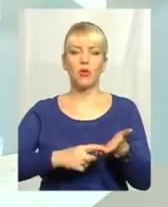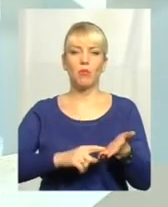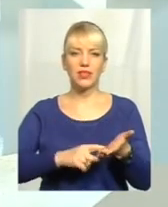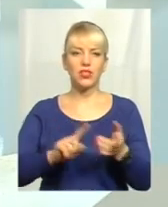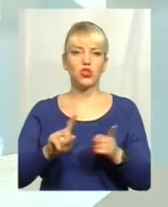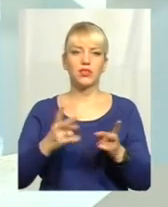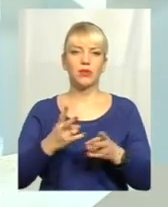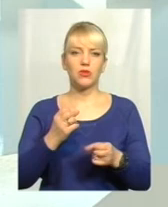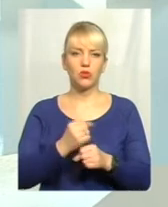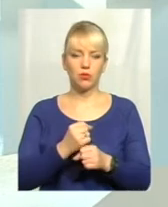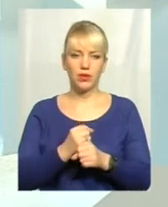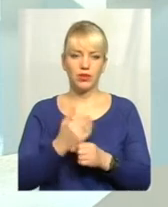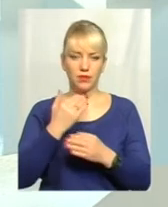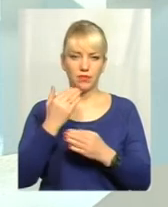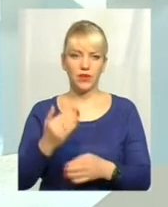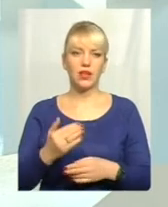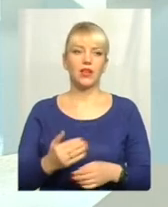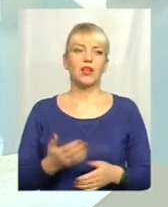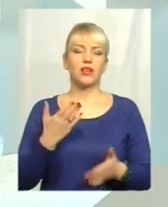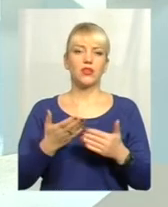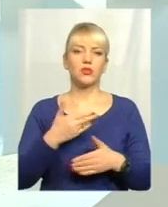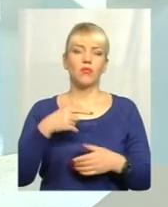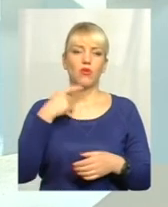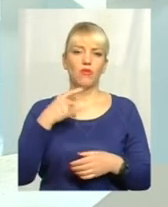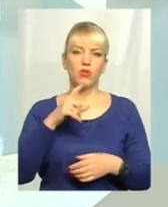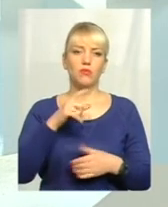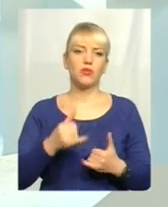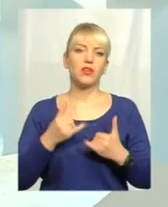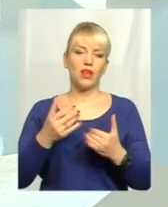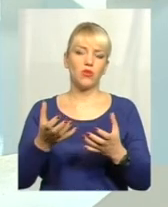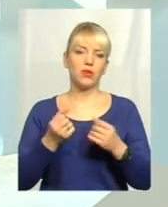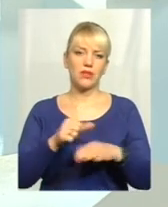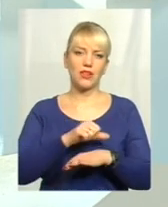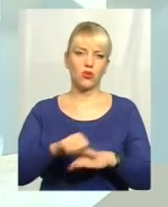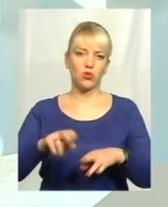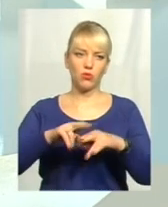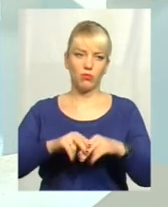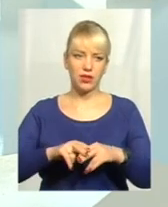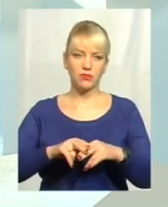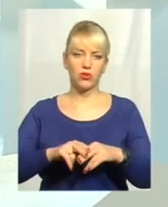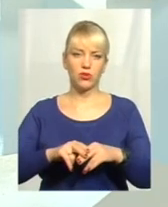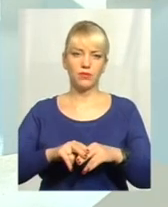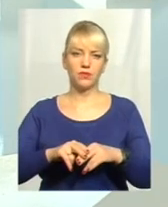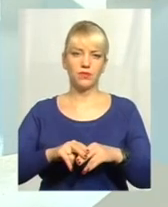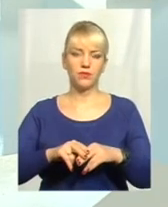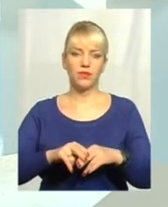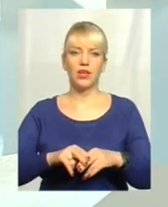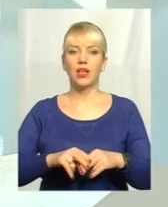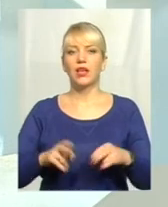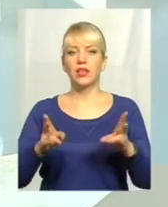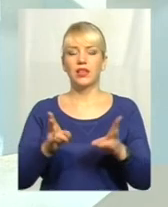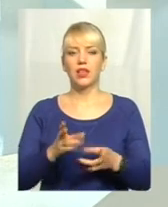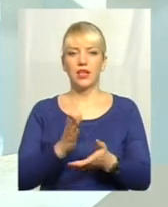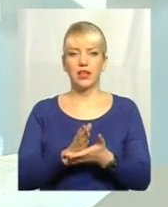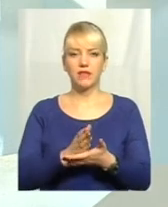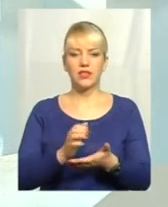звичайно, якщо ми говоримо саме для отримання закордонного паспорта, то, насамперед, це, звичайно, наявність